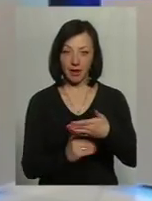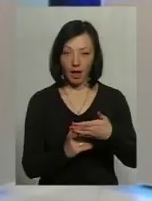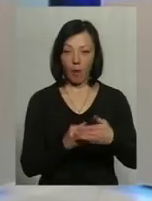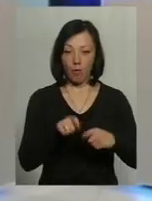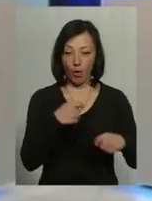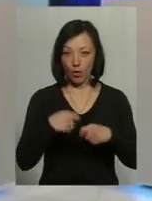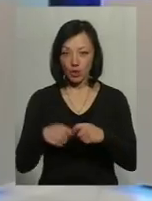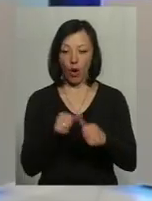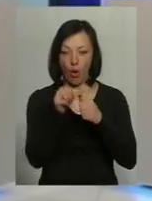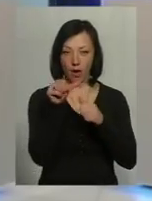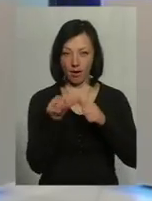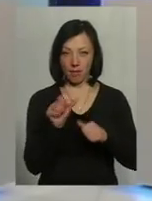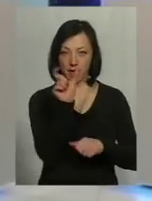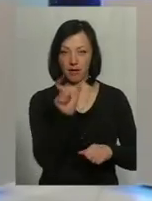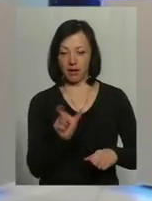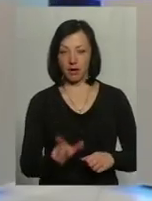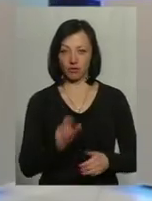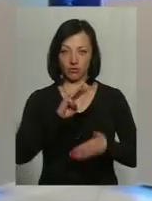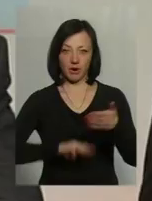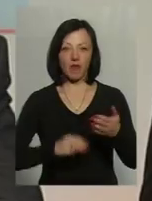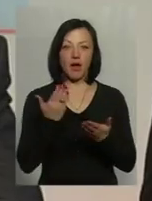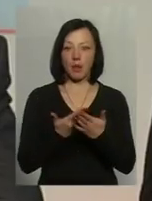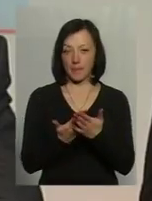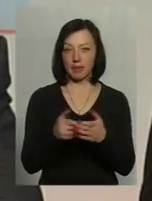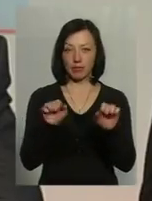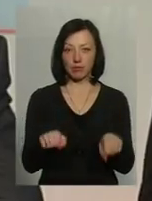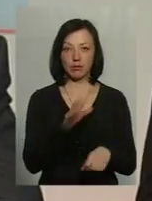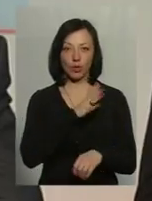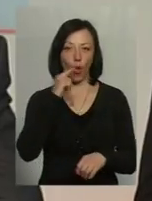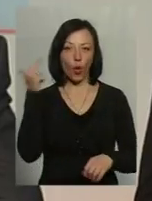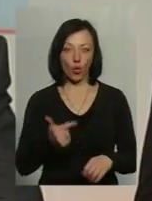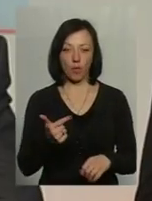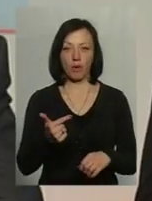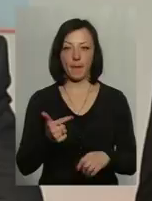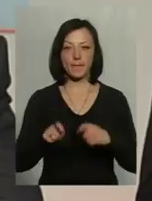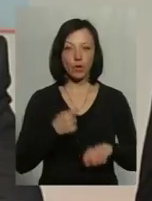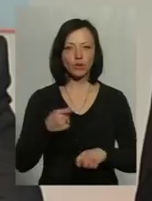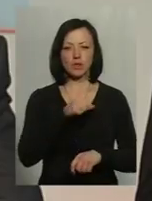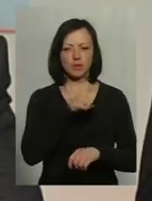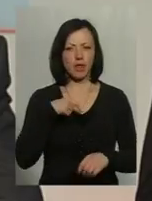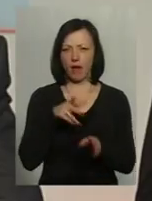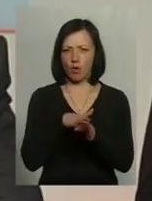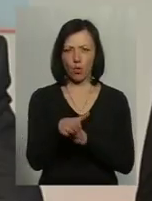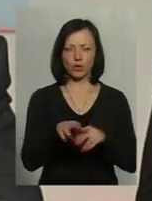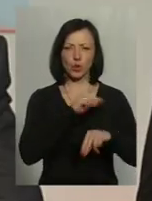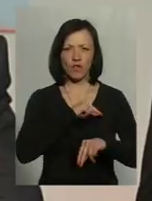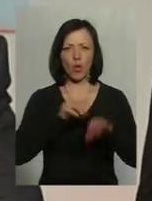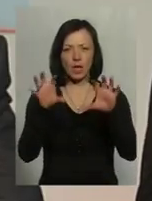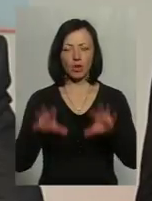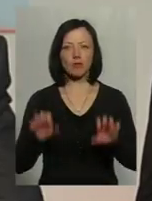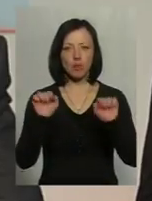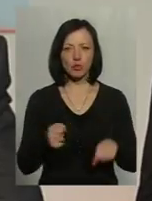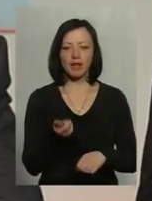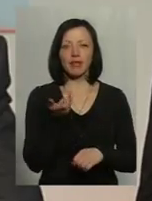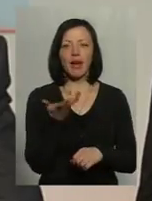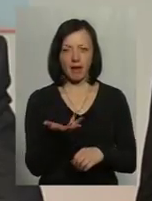фінансова санкція. Тобто фактично може бути, якщо це такий дійсно грубий порушник, який свідомо не дотримується трудового законодавства, може бути